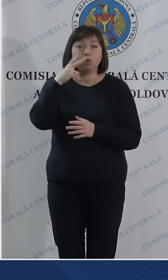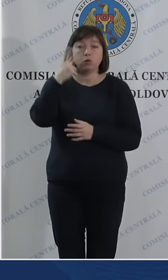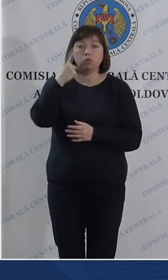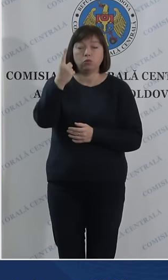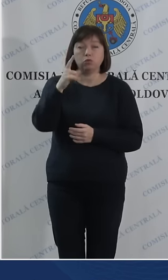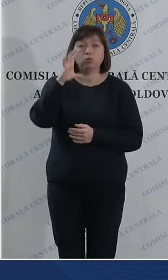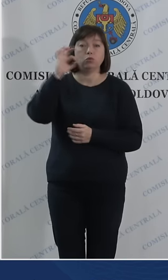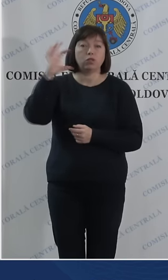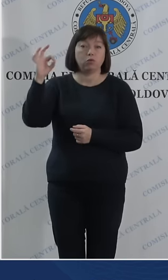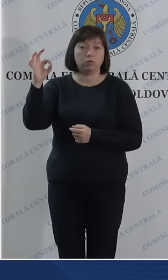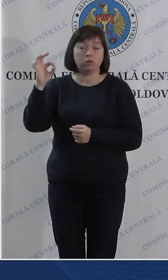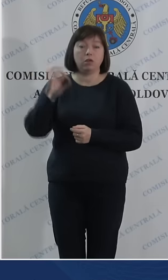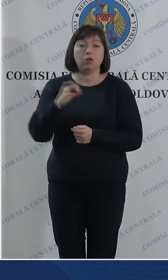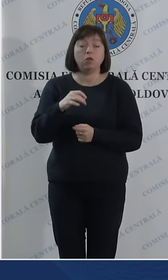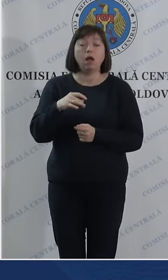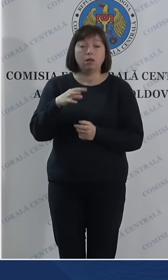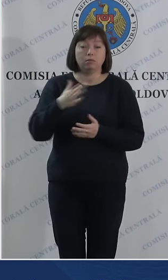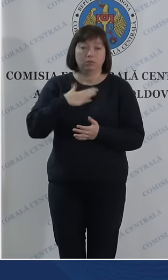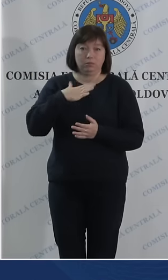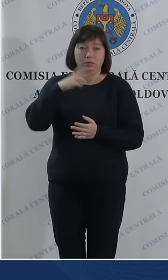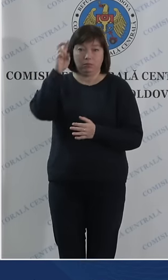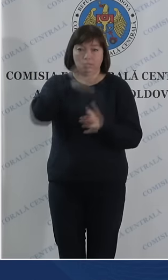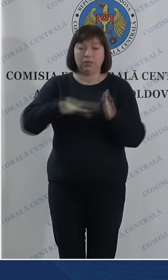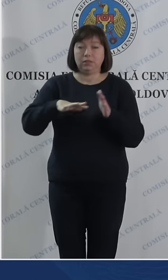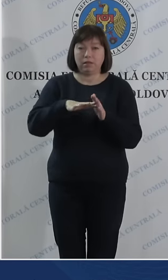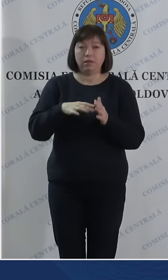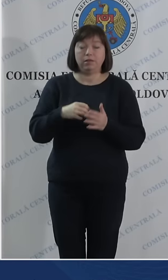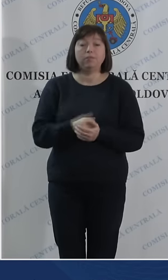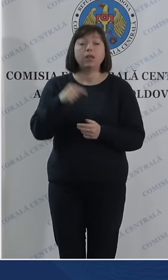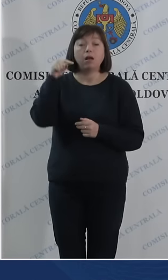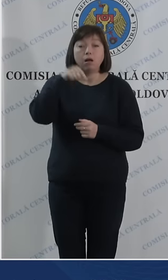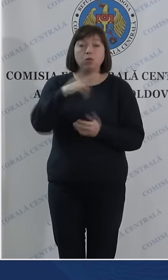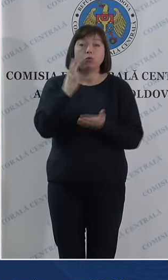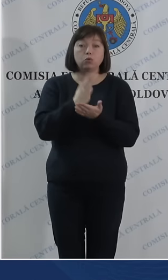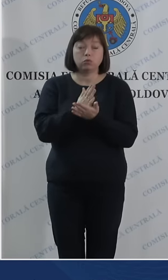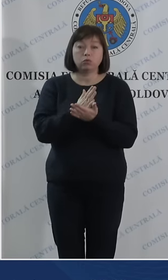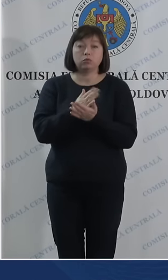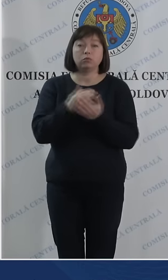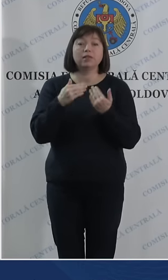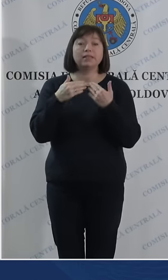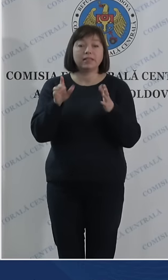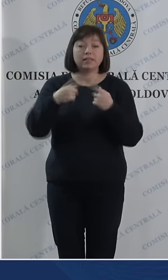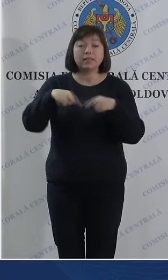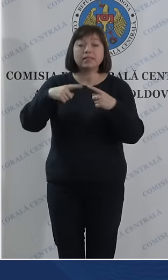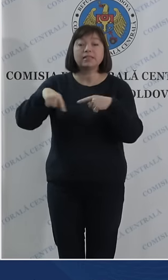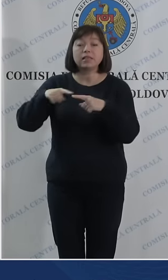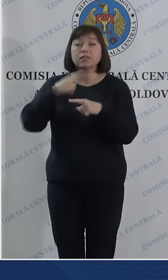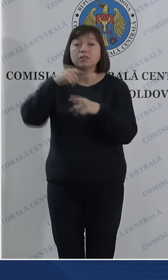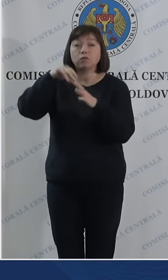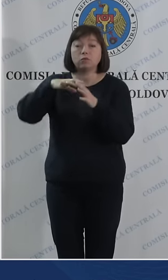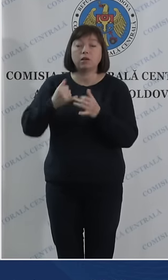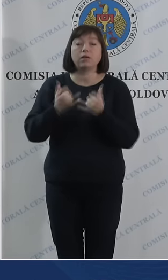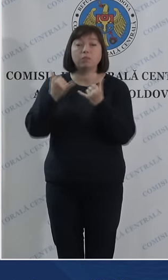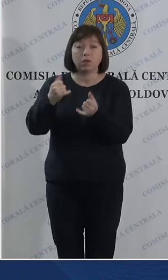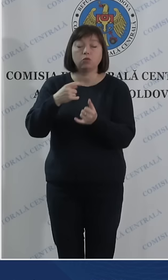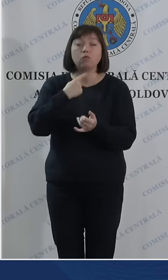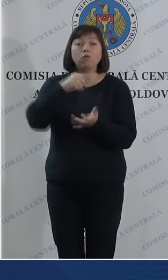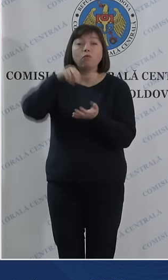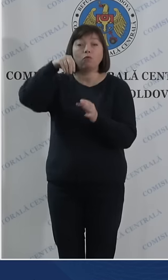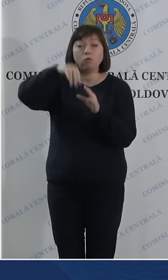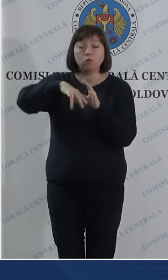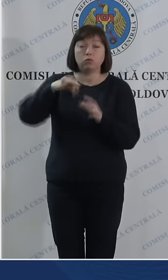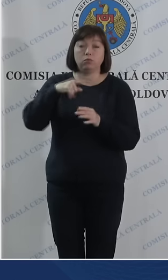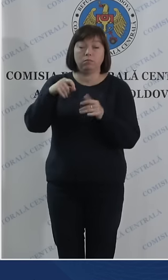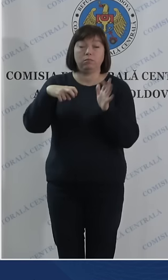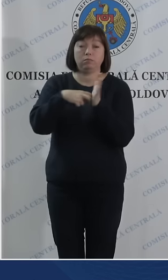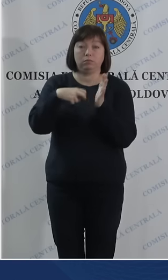.00 a țării gazdă, acolo unde sunt deschise secțiile de votare pentru votul prin corespondență.